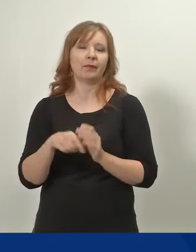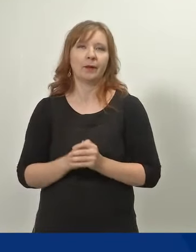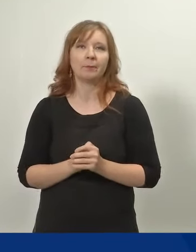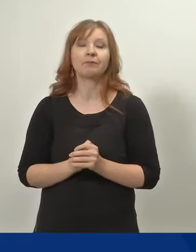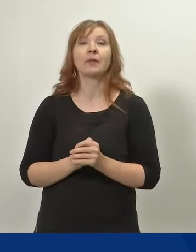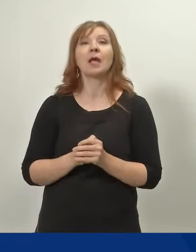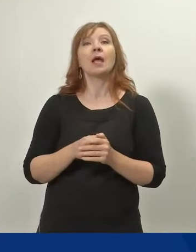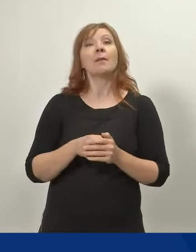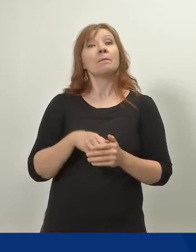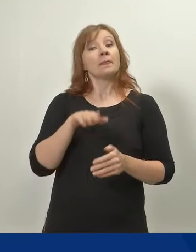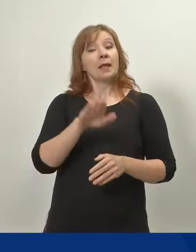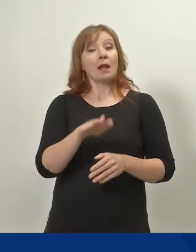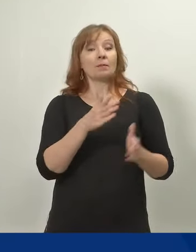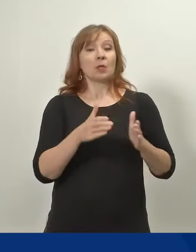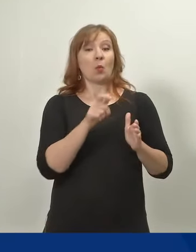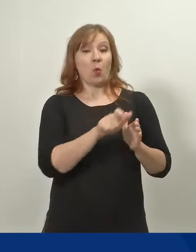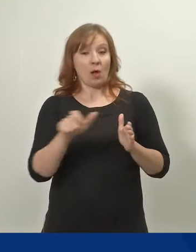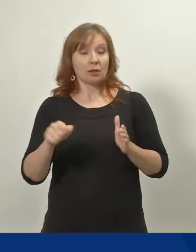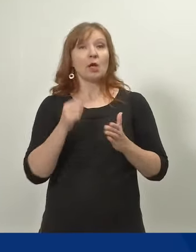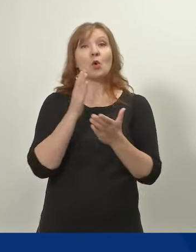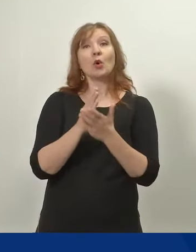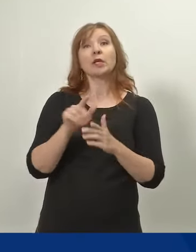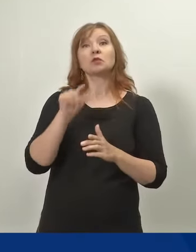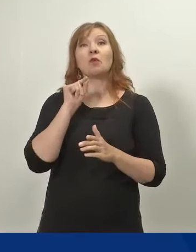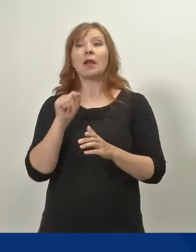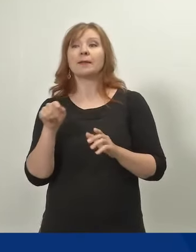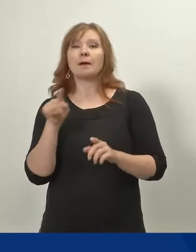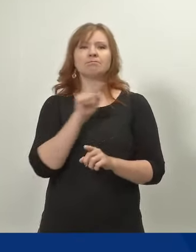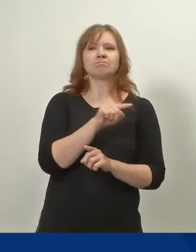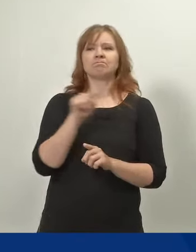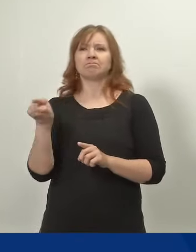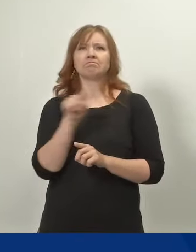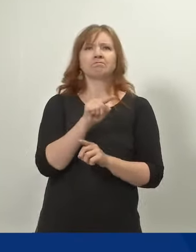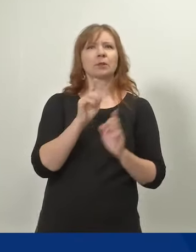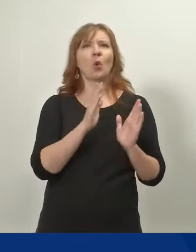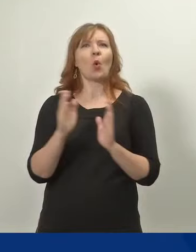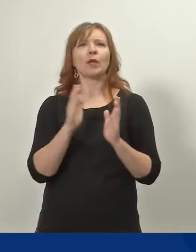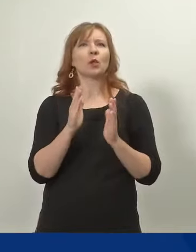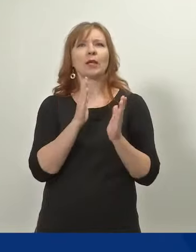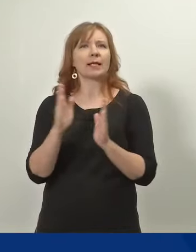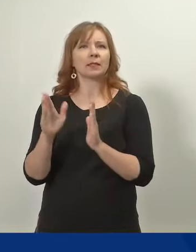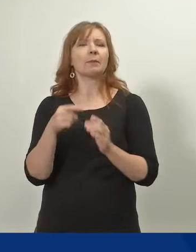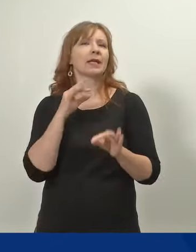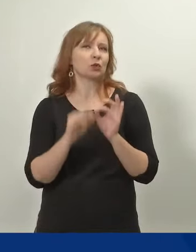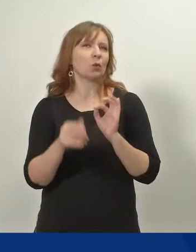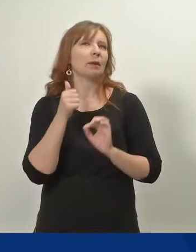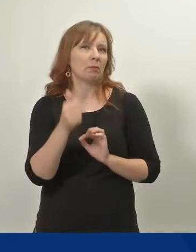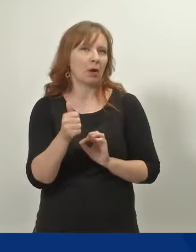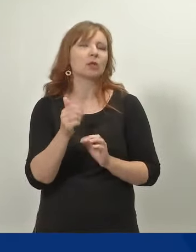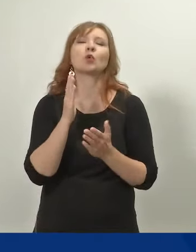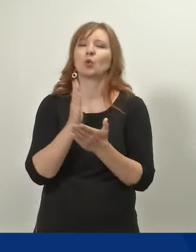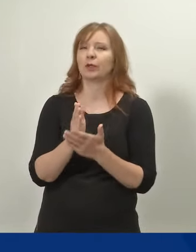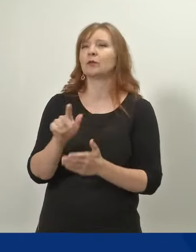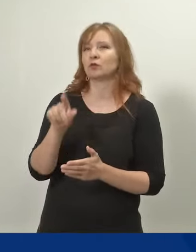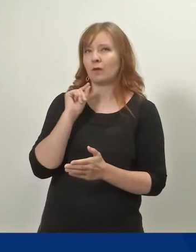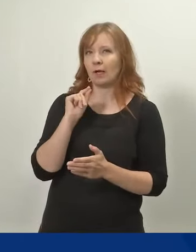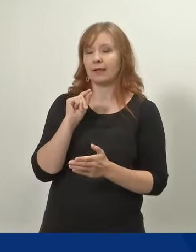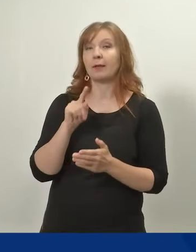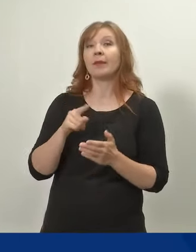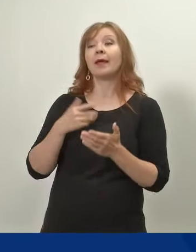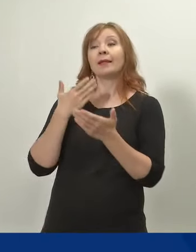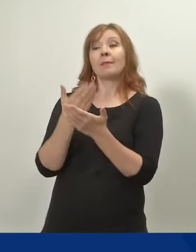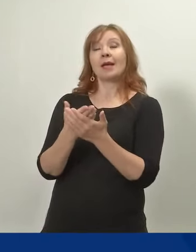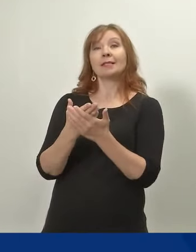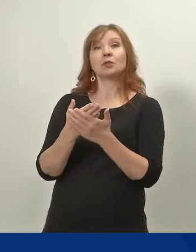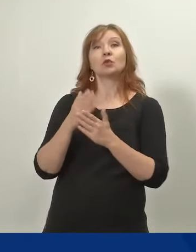oikeus valita perheen ja lapsen tarpeisiin parhaiden soveltuva hoitojärjestely. Esityksessä oikeus kotihoidon